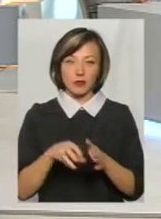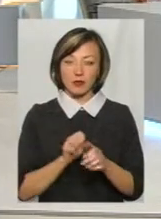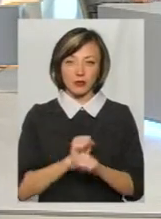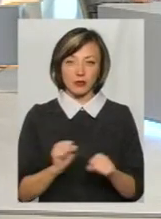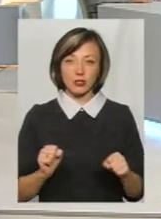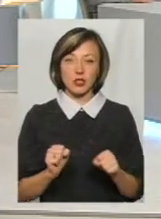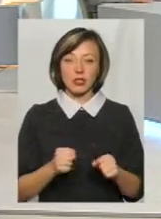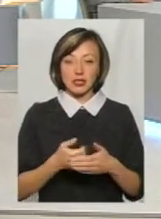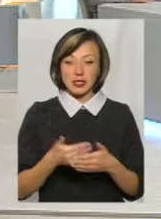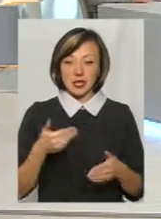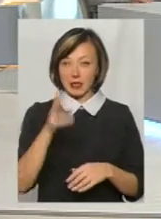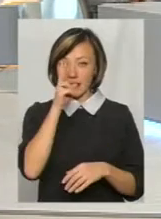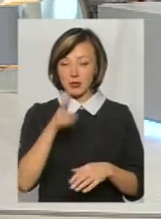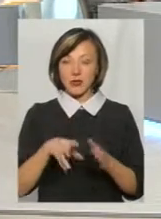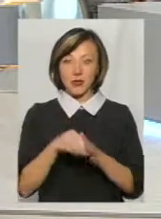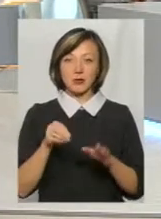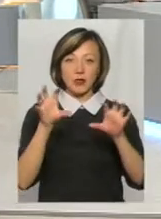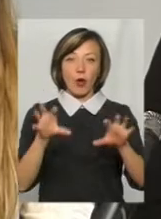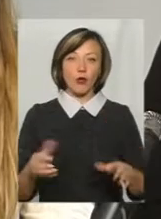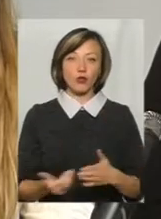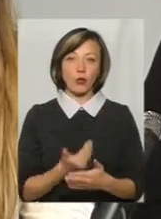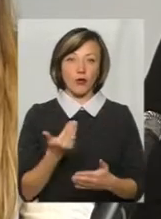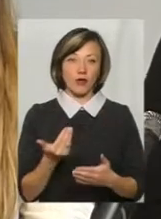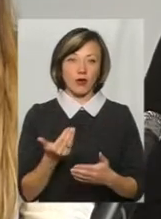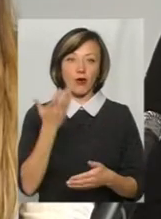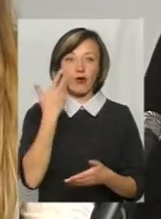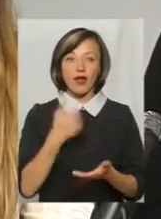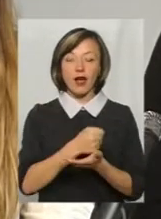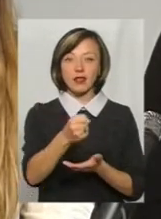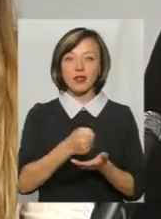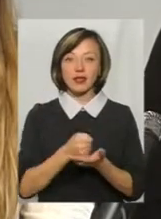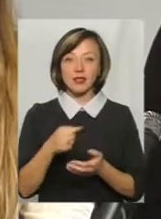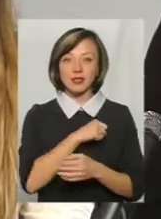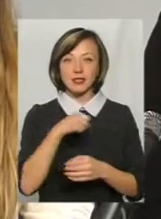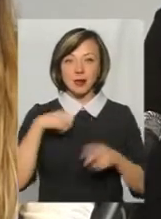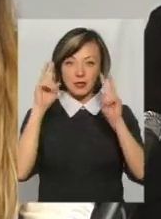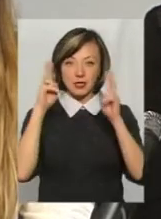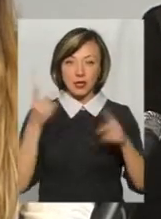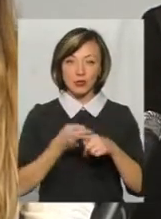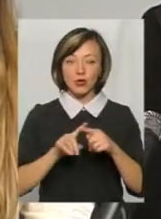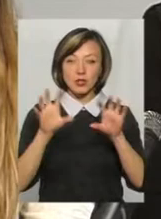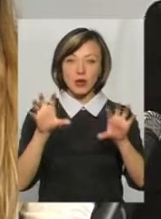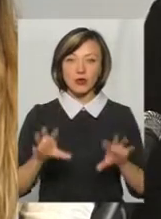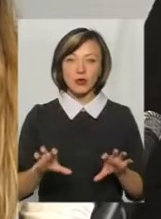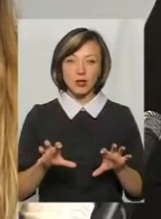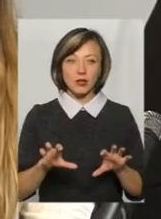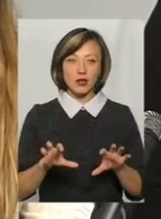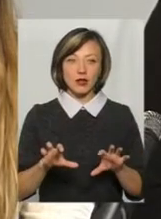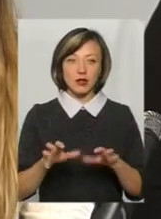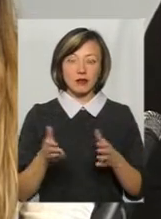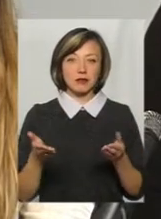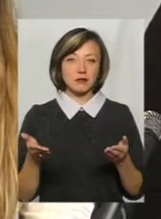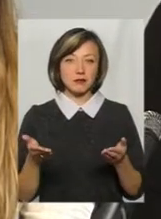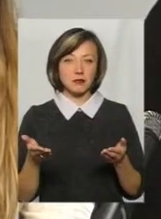За два місяці до виборів, законовий закон про вибори, коли кандидати навіть самі не знають того закону, за який вони балотуються, вони свято віряють, що вони прийдуть,